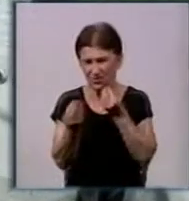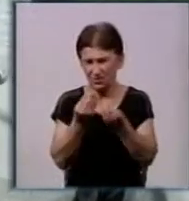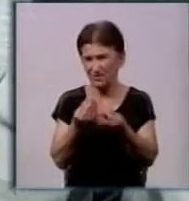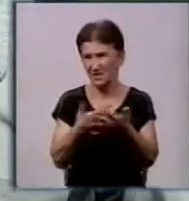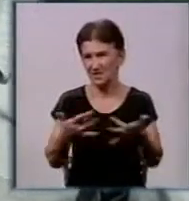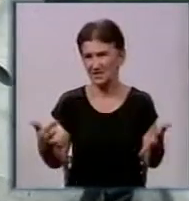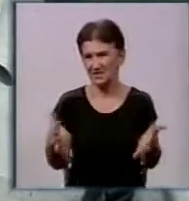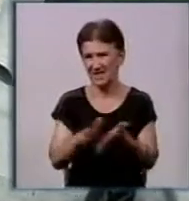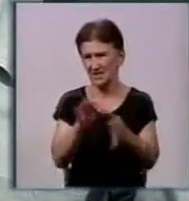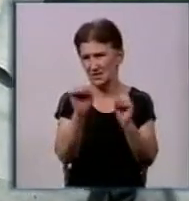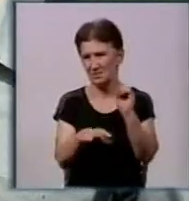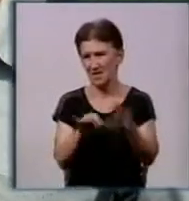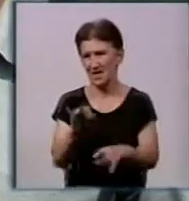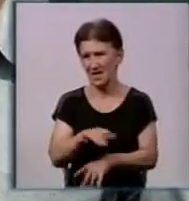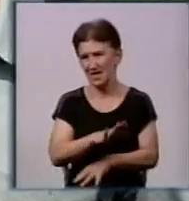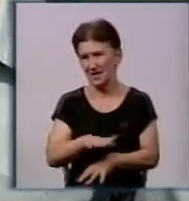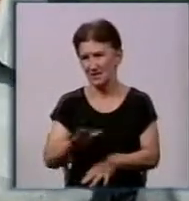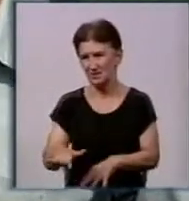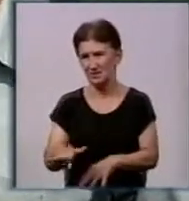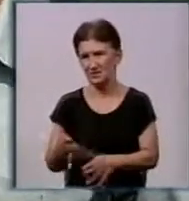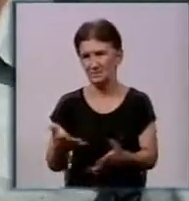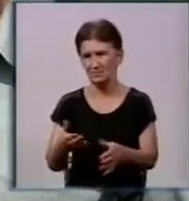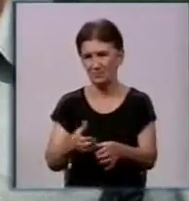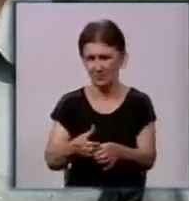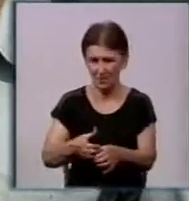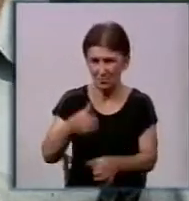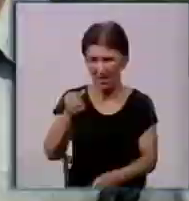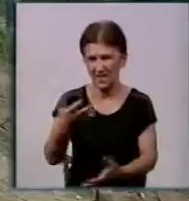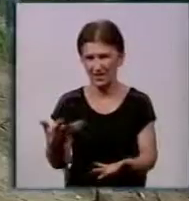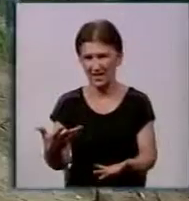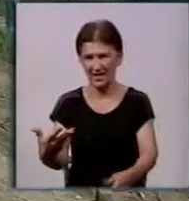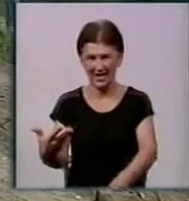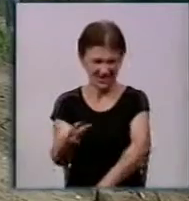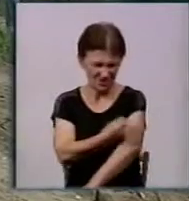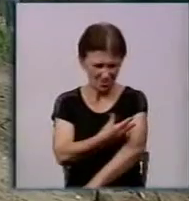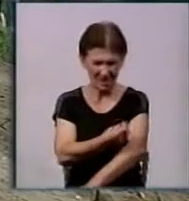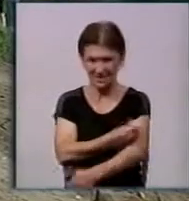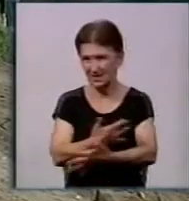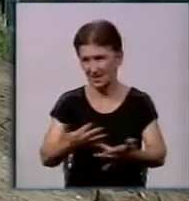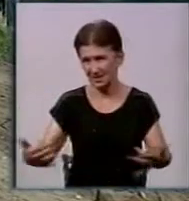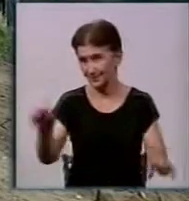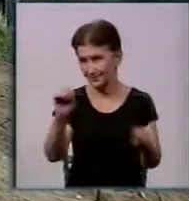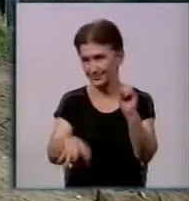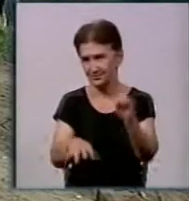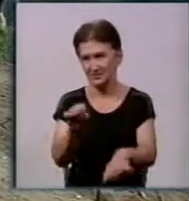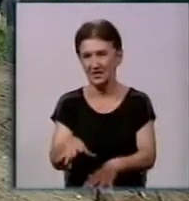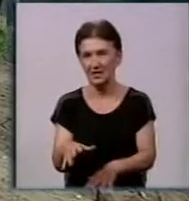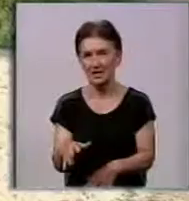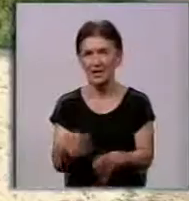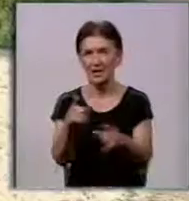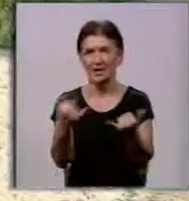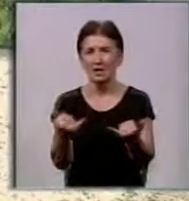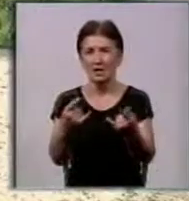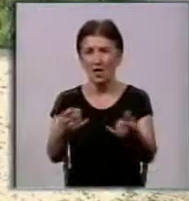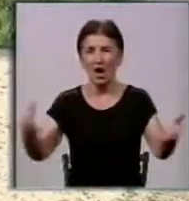діти, пляшки, шприці якісь були. Зараз на місці недобудованого будинку ось цей котлован.